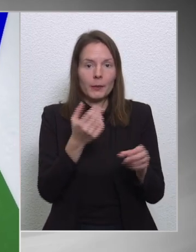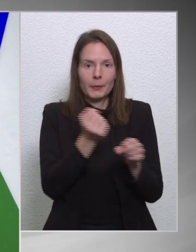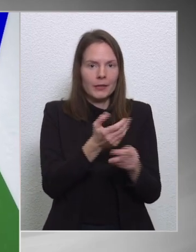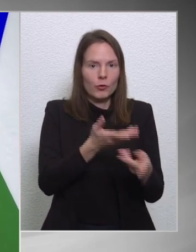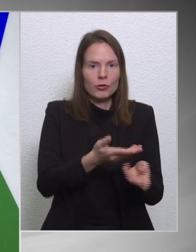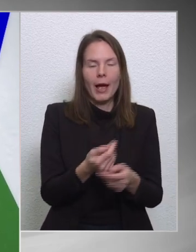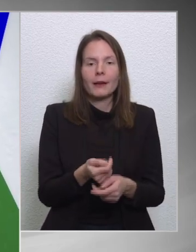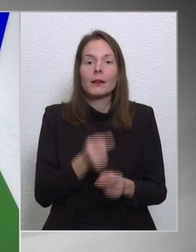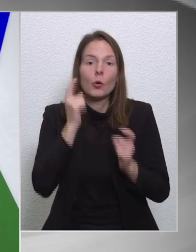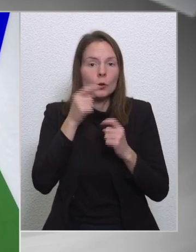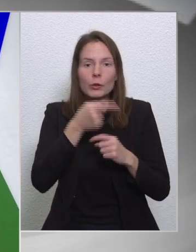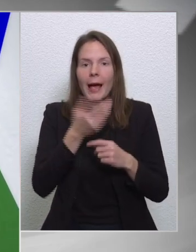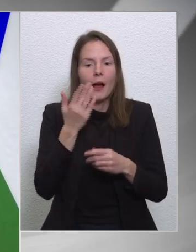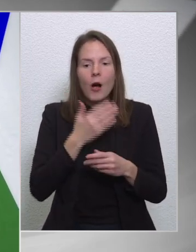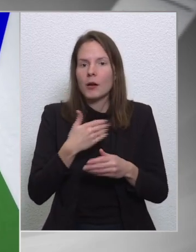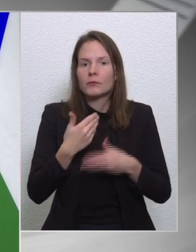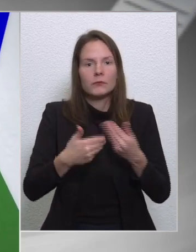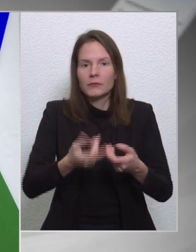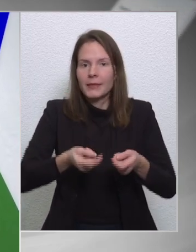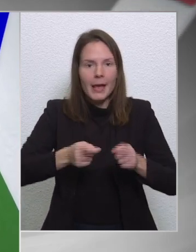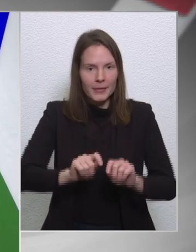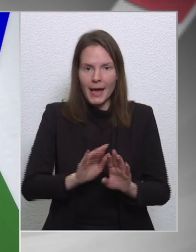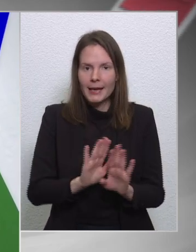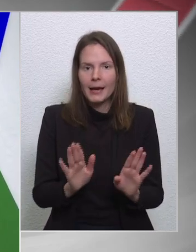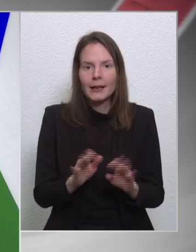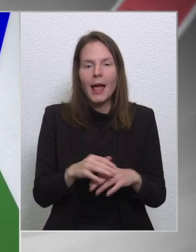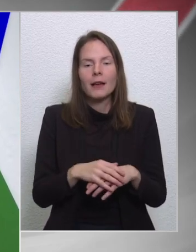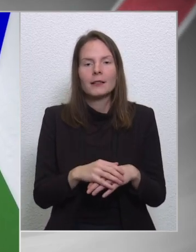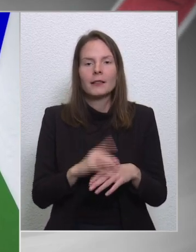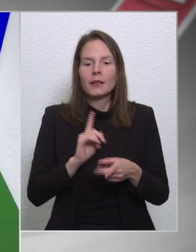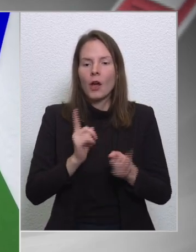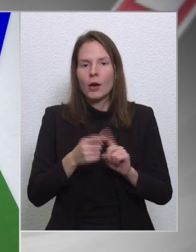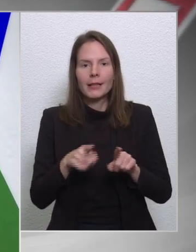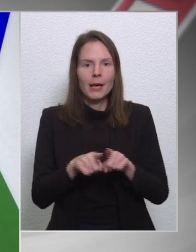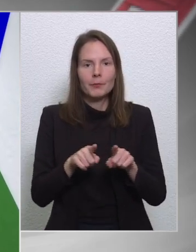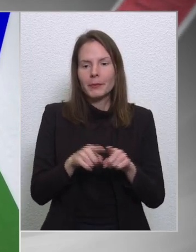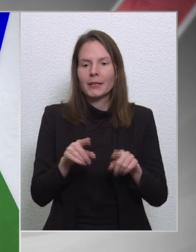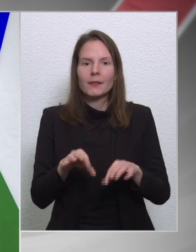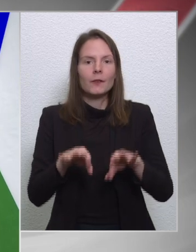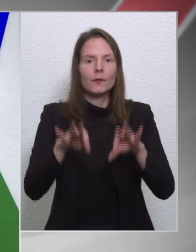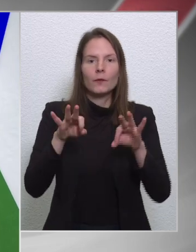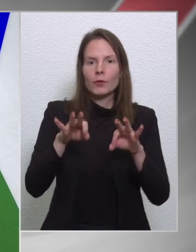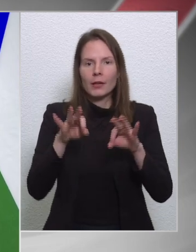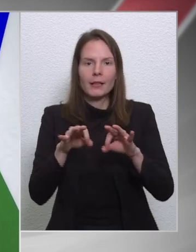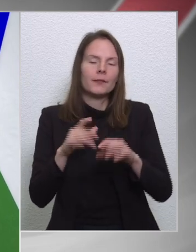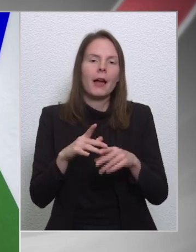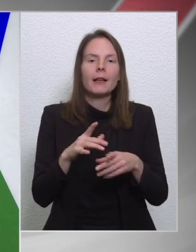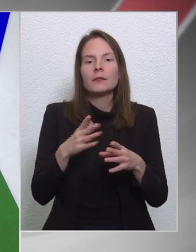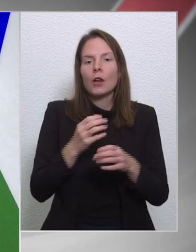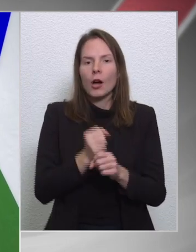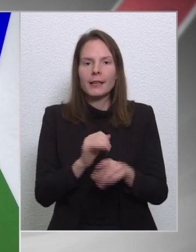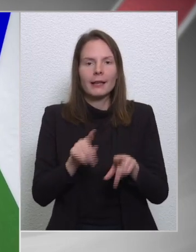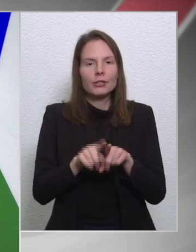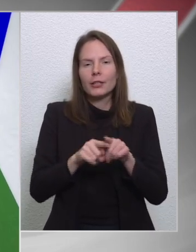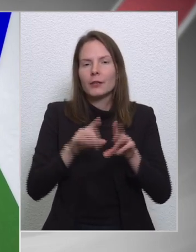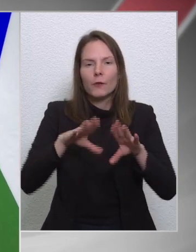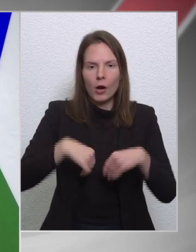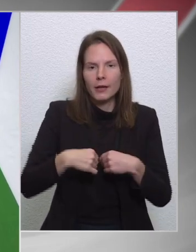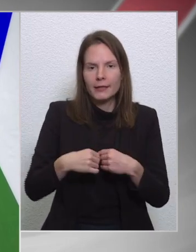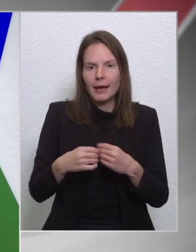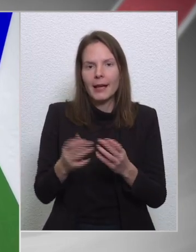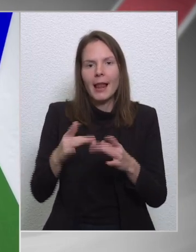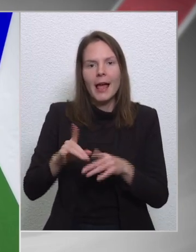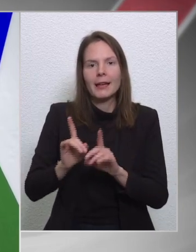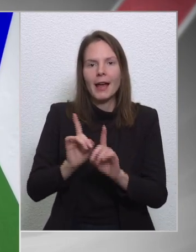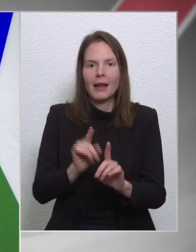egyfajta fügefa levélként tartják maguk előtt, és úgy fogadják el a magyar helyreállítási alapot, illetve írják alá